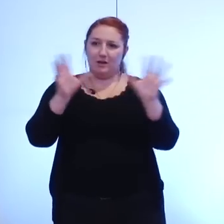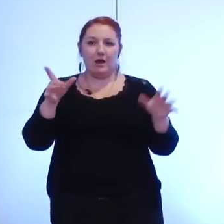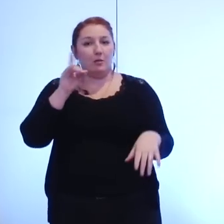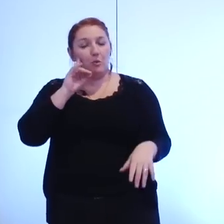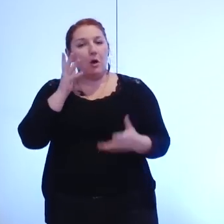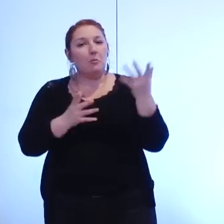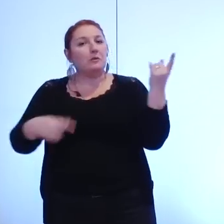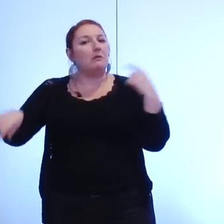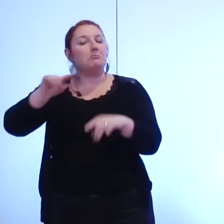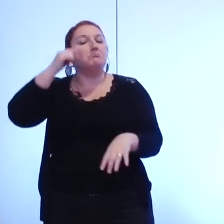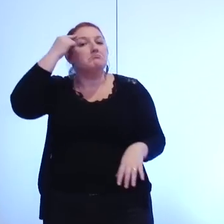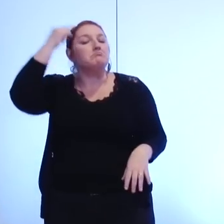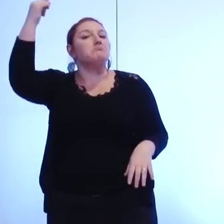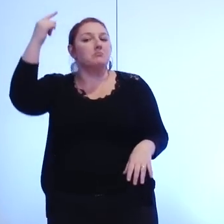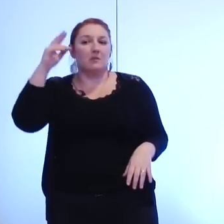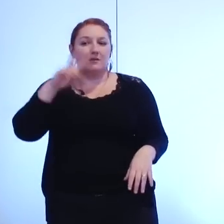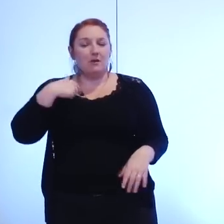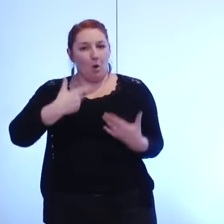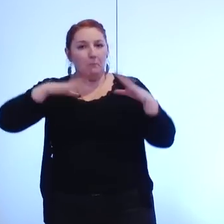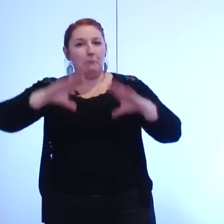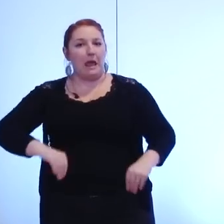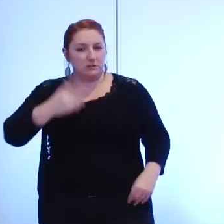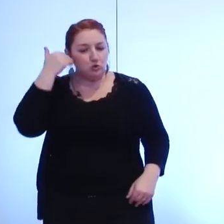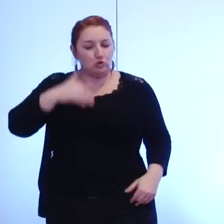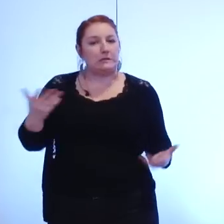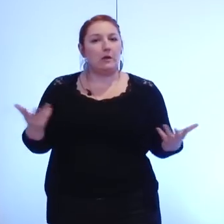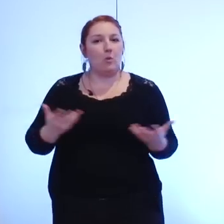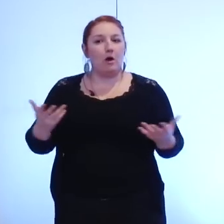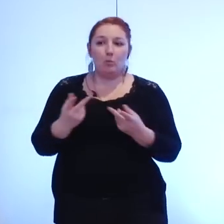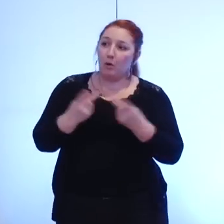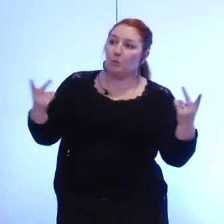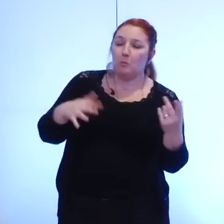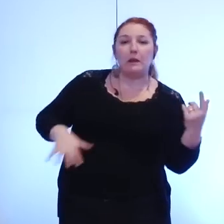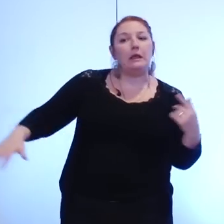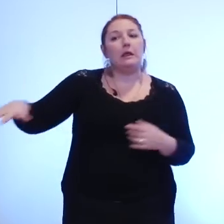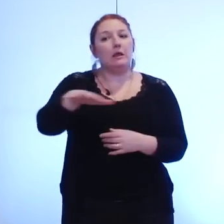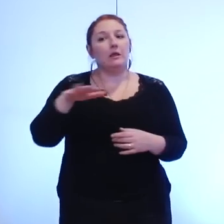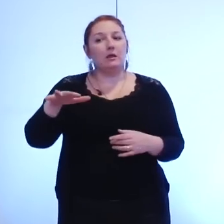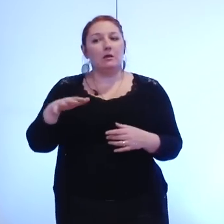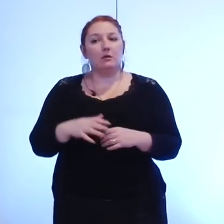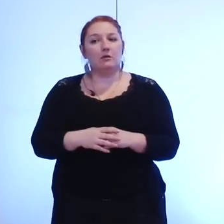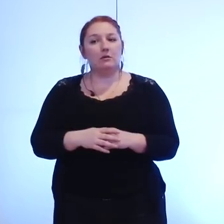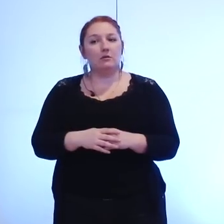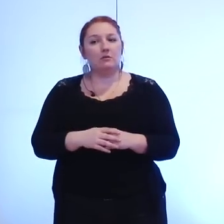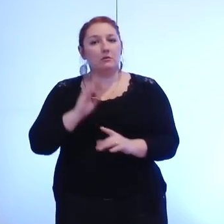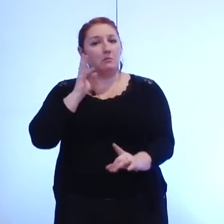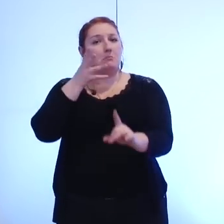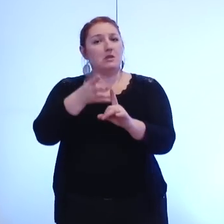cela a pu vous traverser l'esprit je sais où je suis je ne me permettrai pas en public de venir évoquer je ne sais quelle